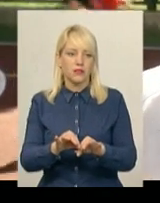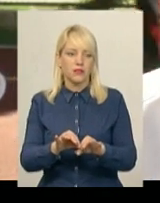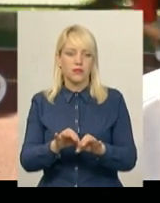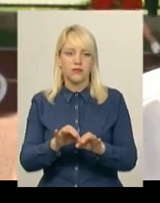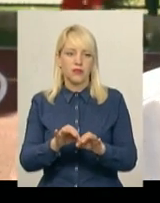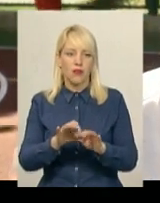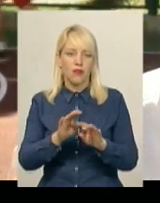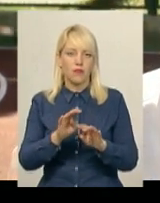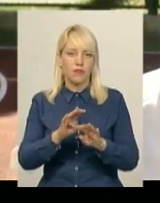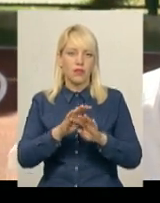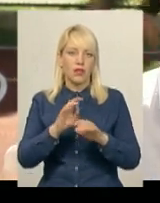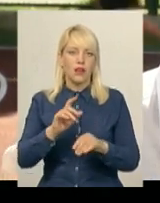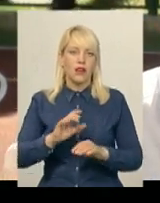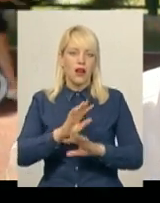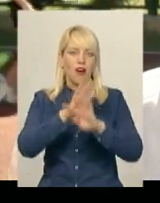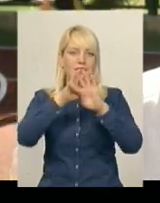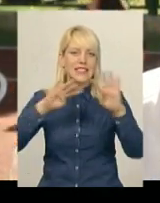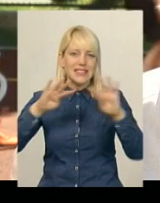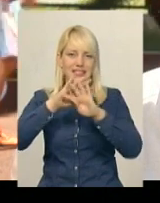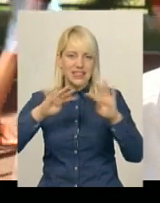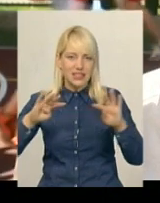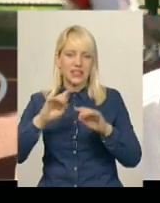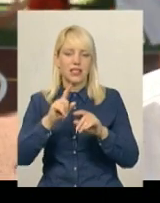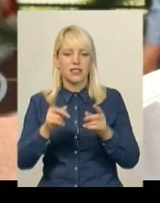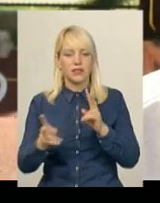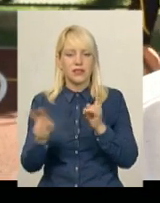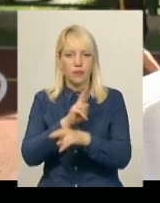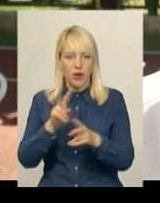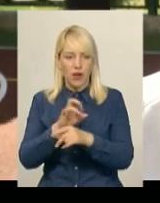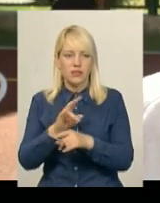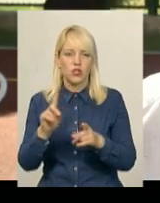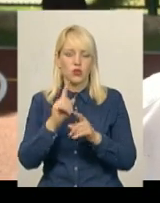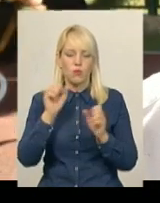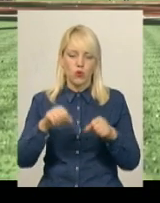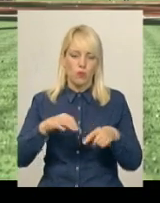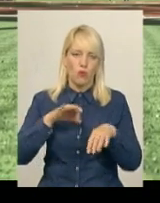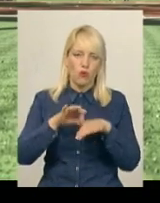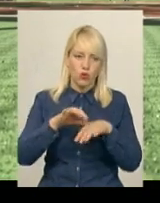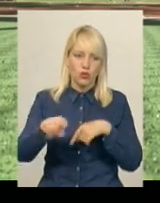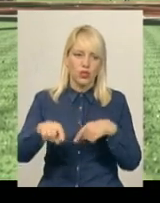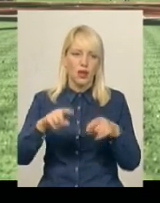проводити тренування і змагання з баскетболу, і мініфутболу.